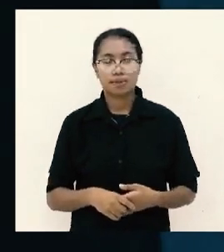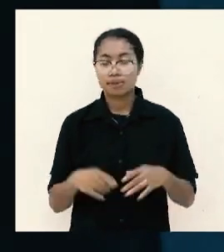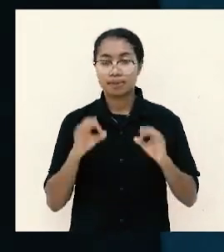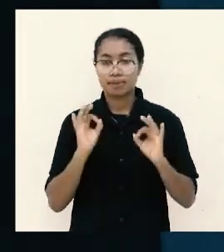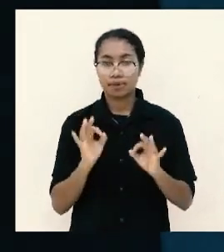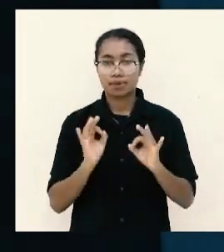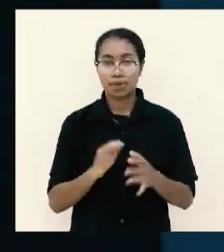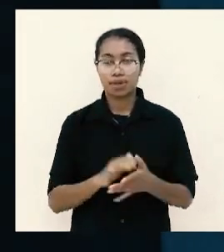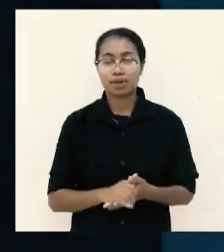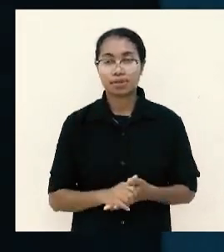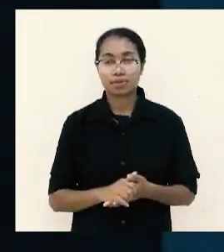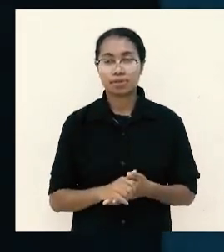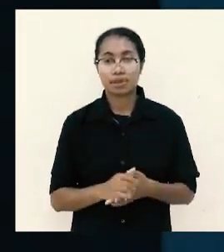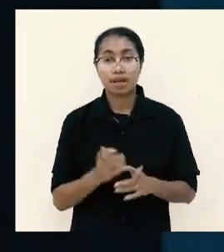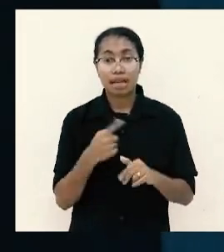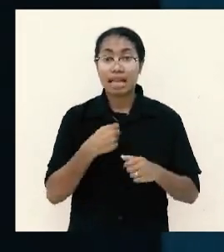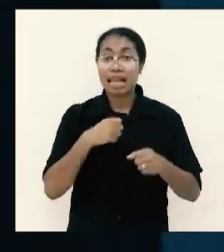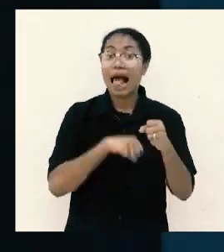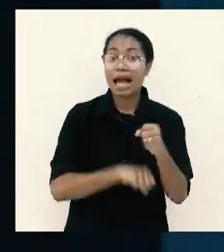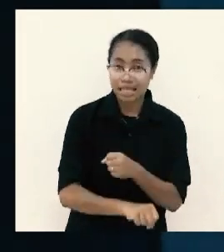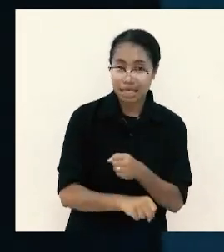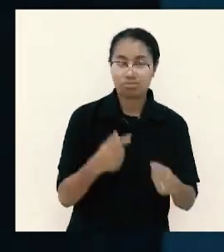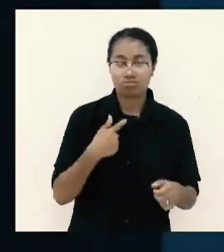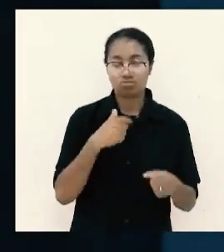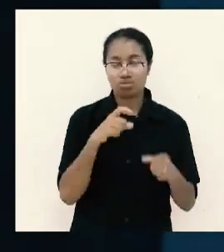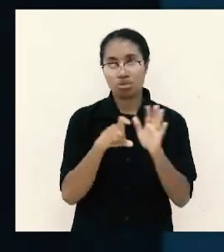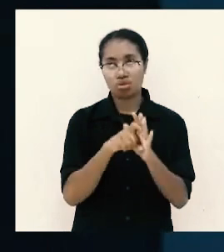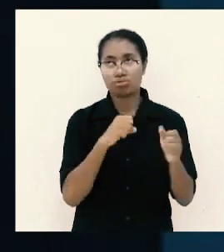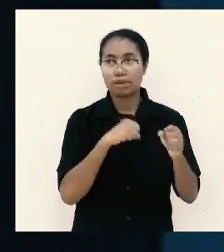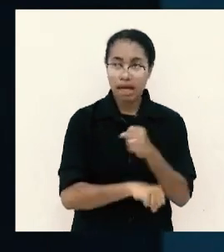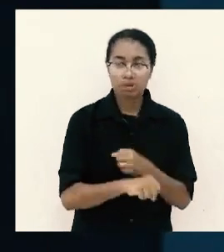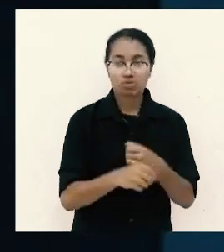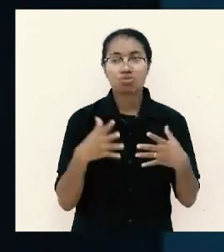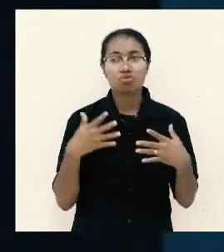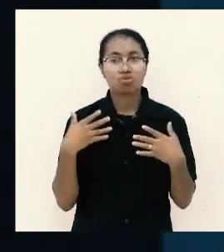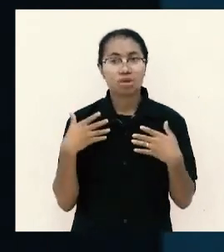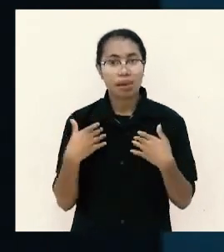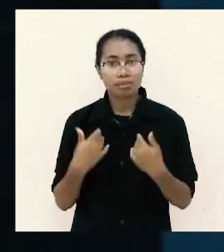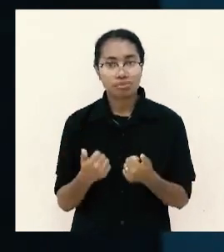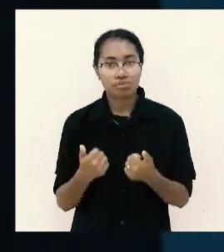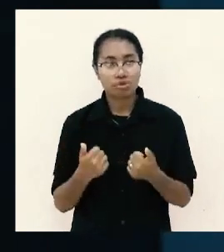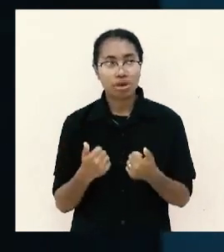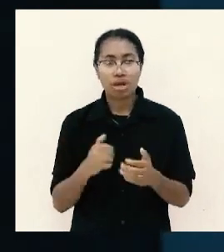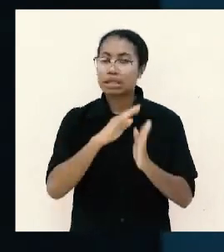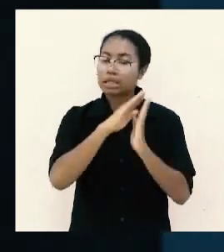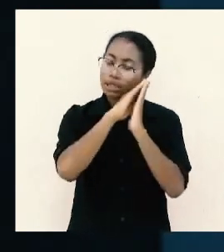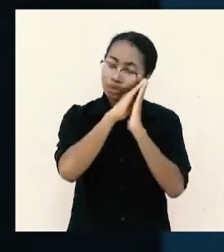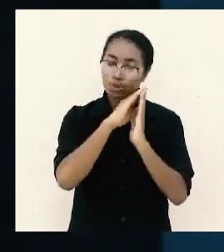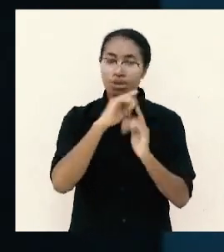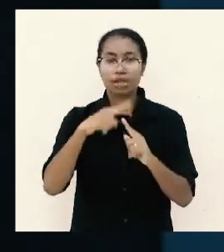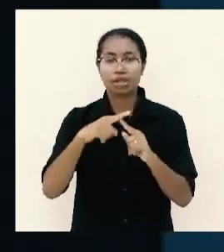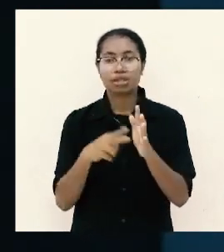kalau dari lahir sudah miskin tidur di tikar